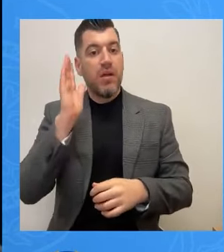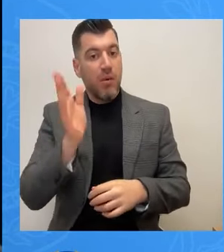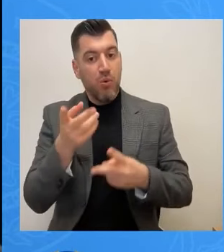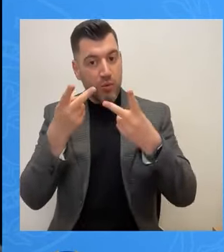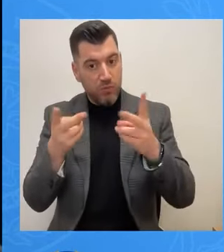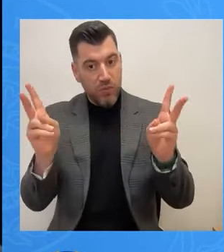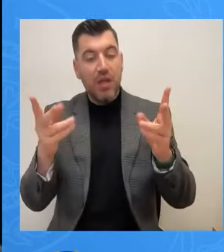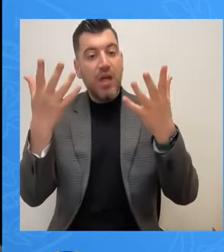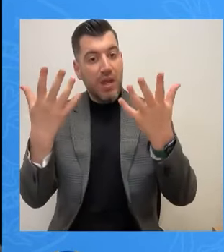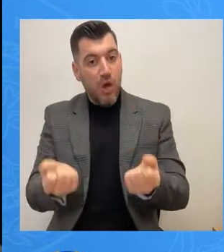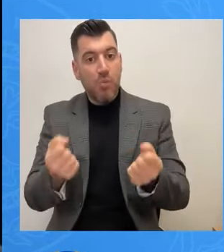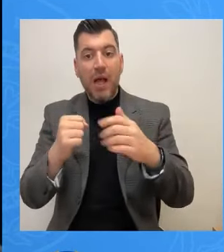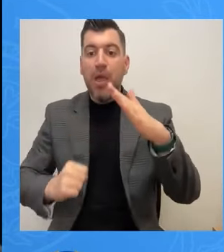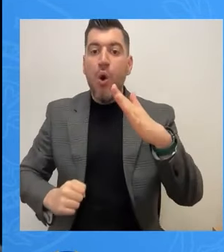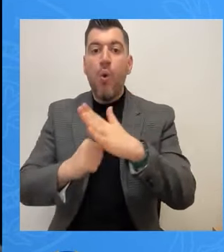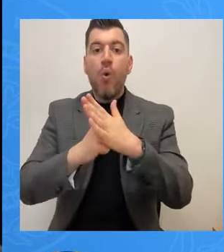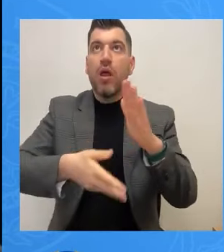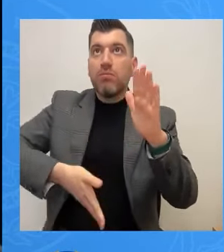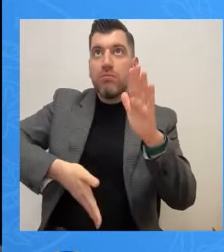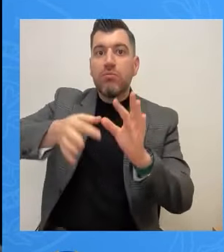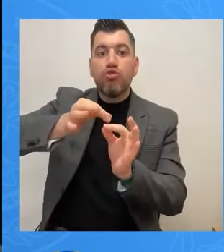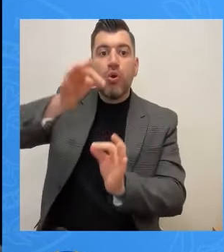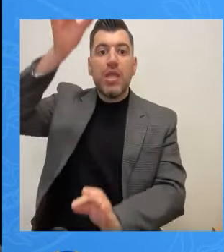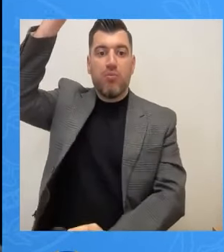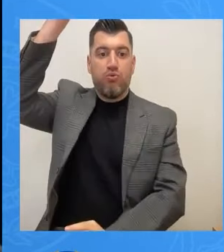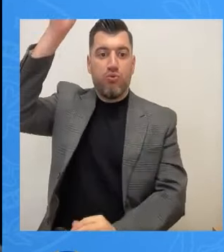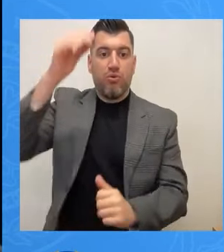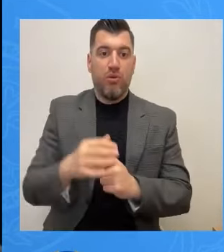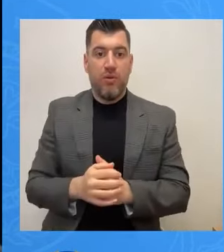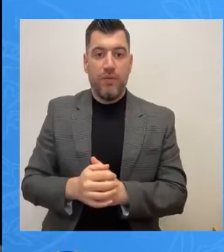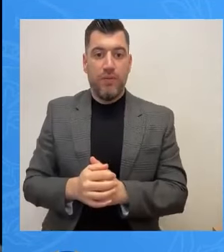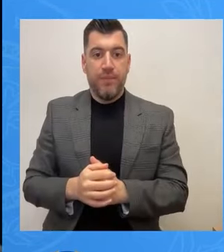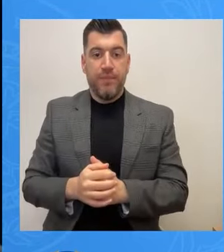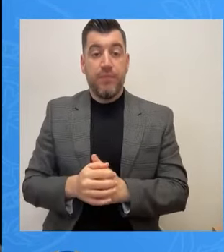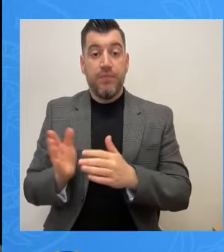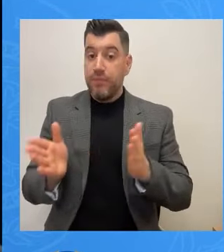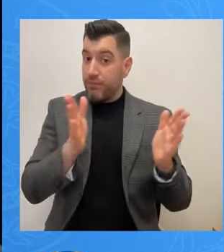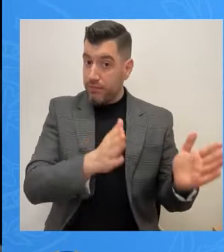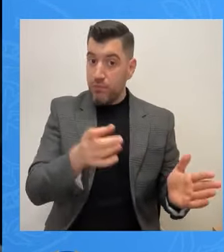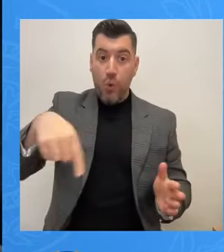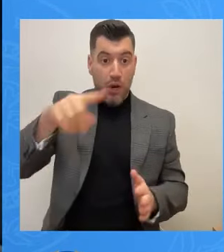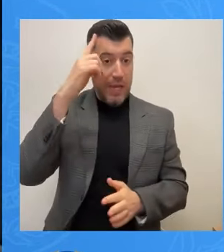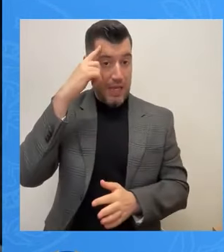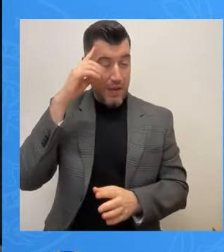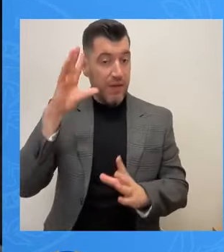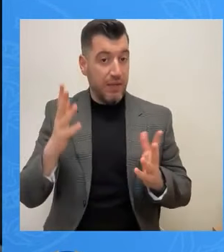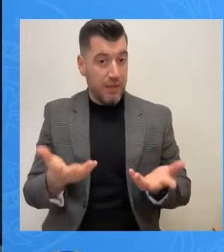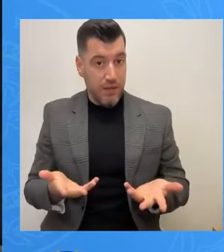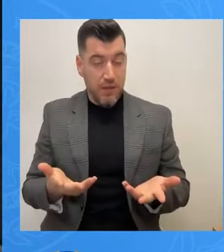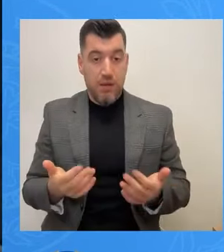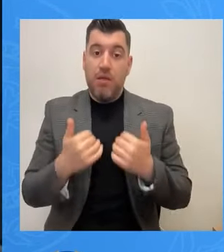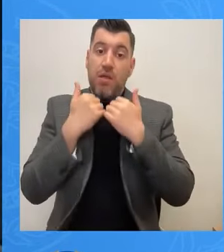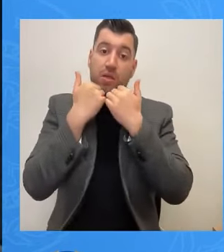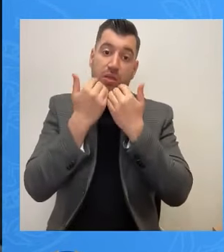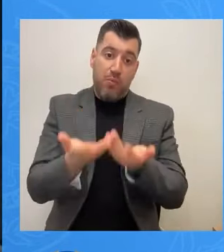κάποια όρια σε σχέση με το ύψος. Απ' την άλλη όμως, αντιλαμβάνεστε κι εσείς όλοι το καταλαβαίνουμε, ότι δεν μπορούμε να